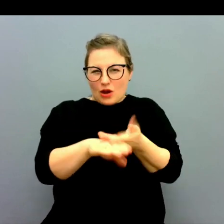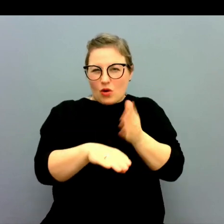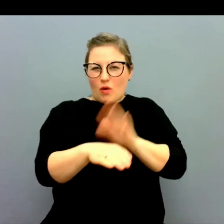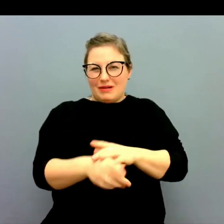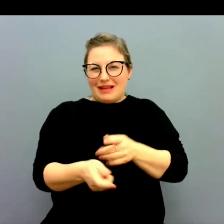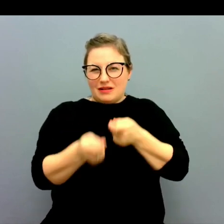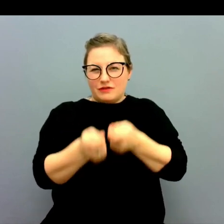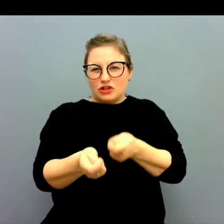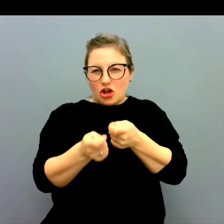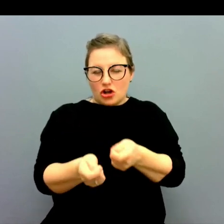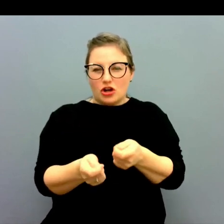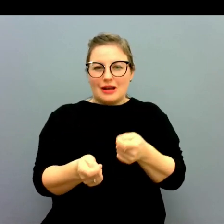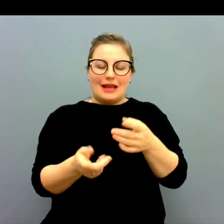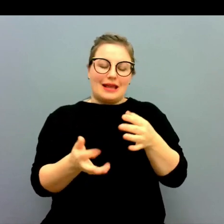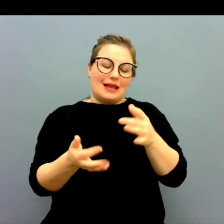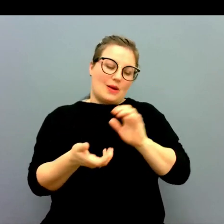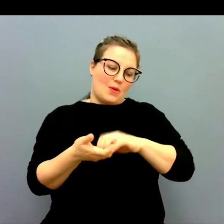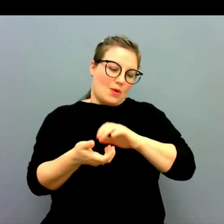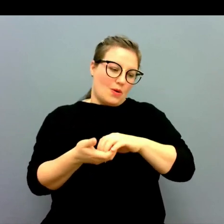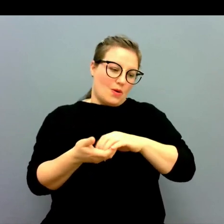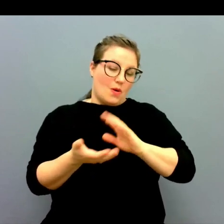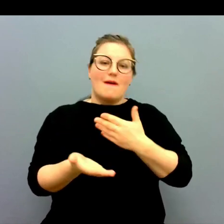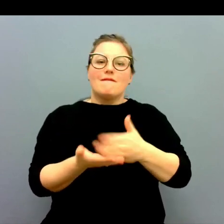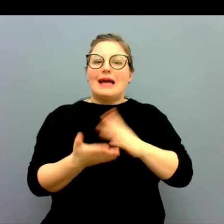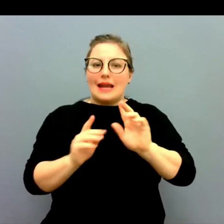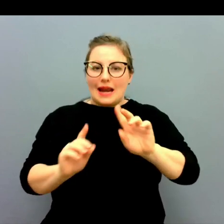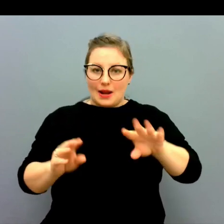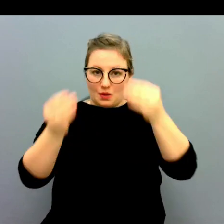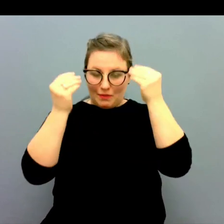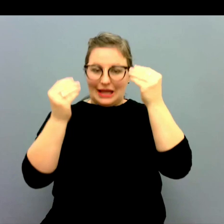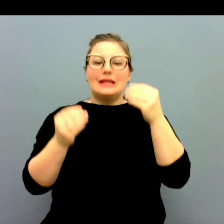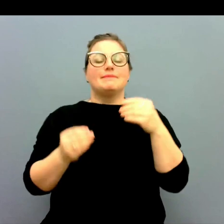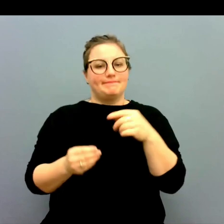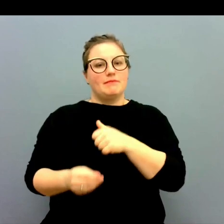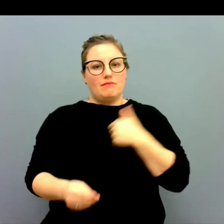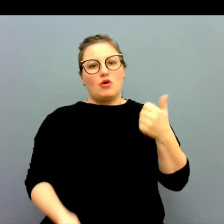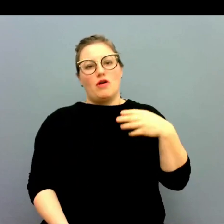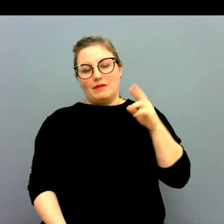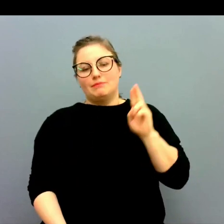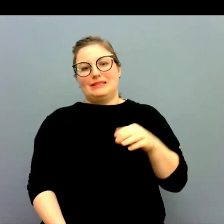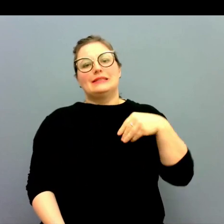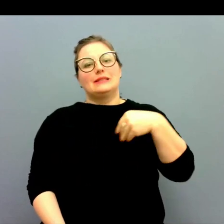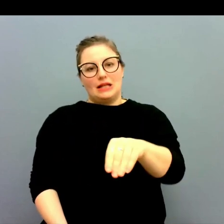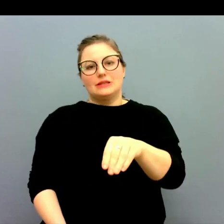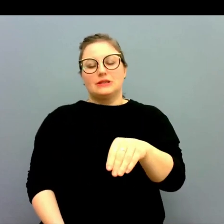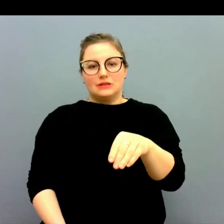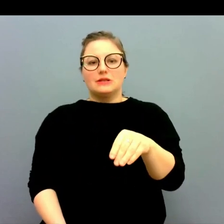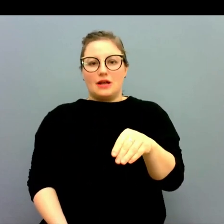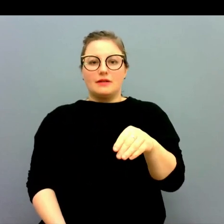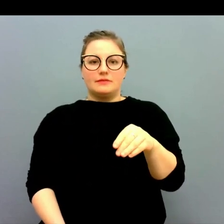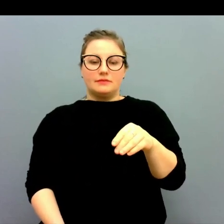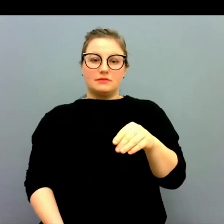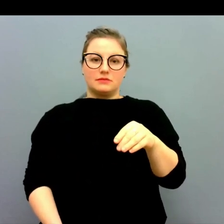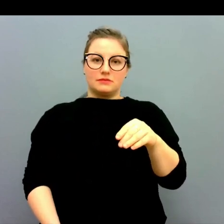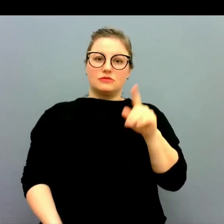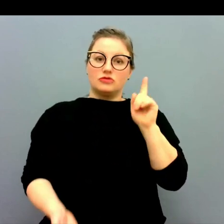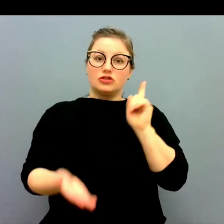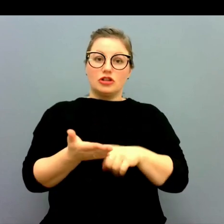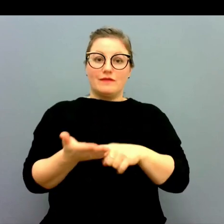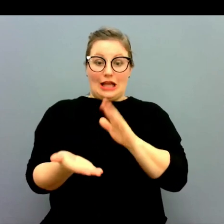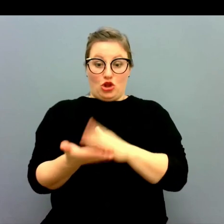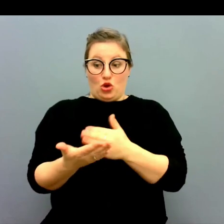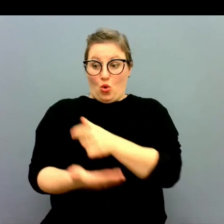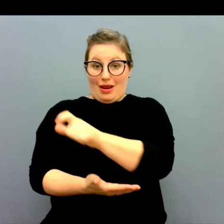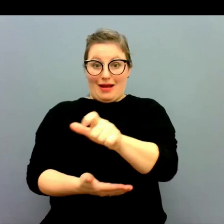kompetensförsörjningen och vidareutbildningen. Därmed behöver man göra en satsning så att